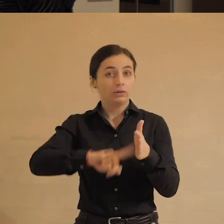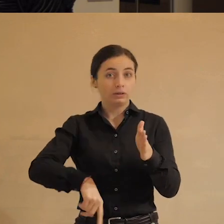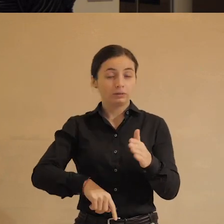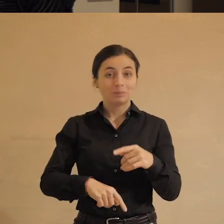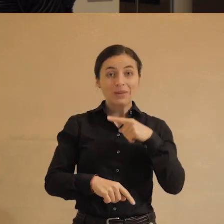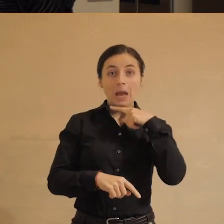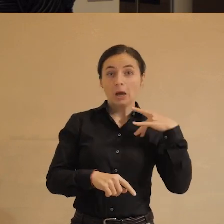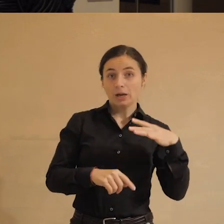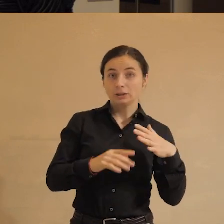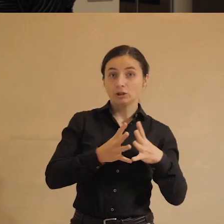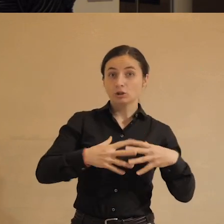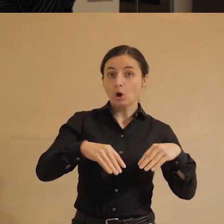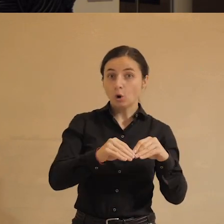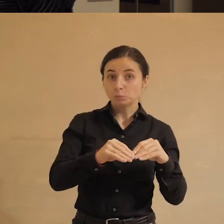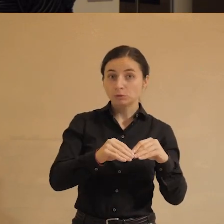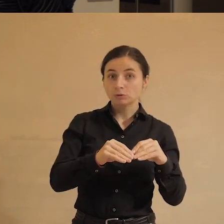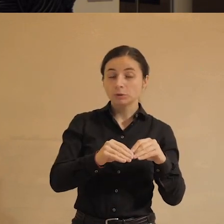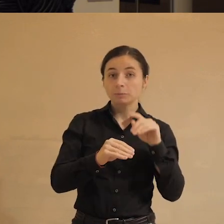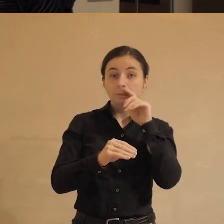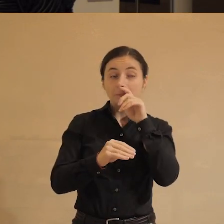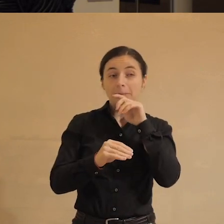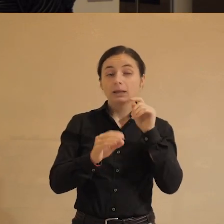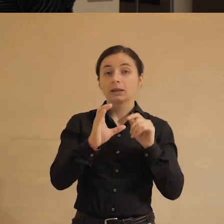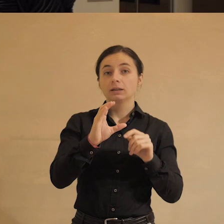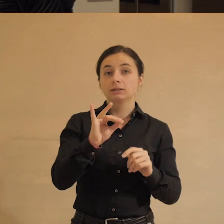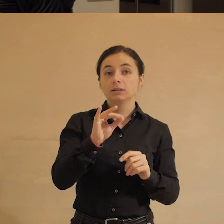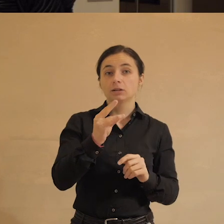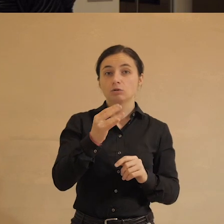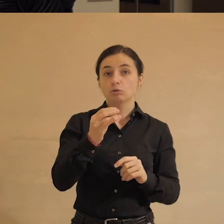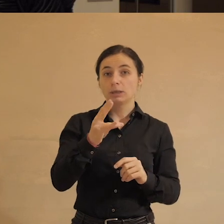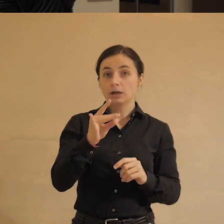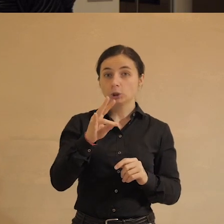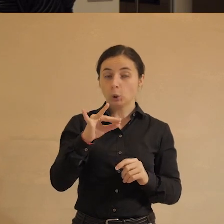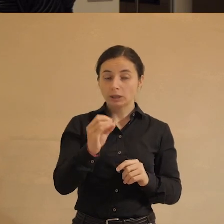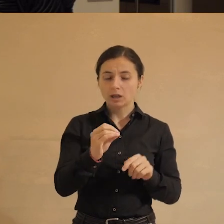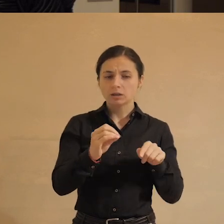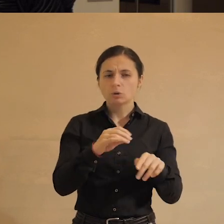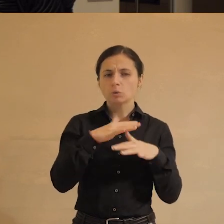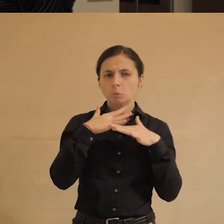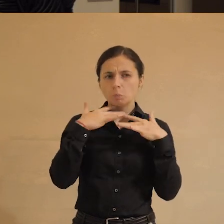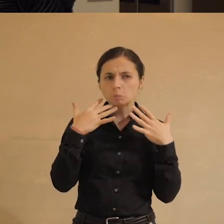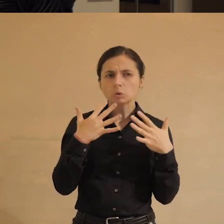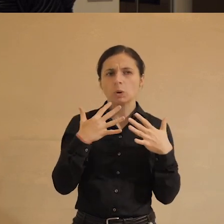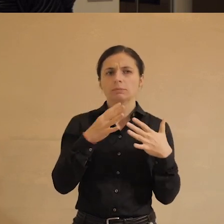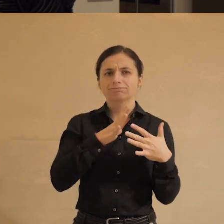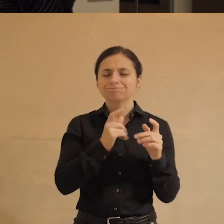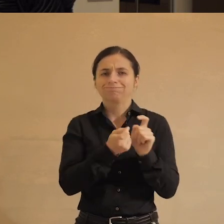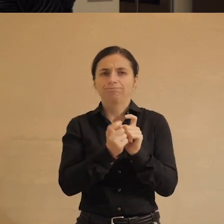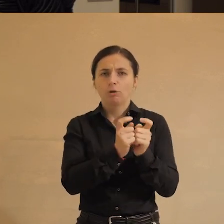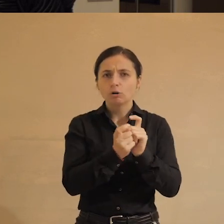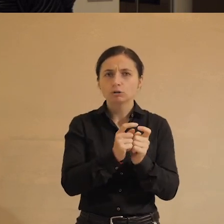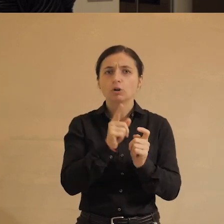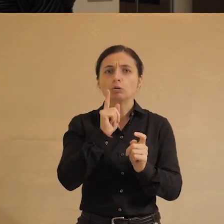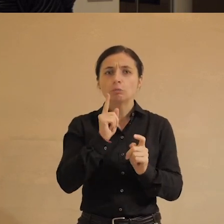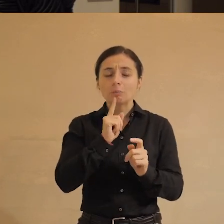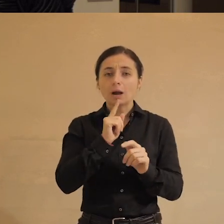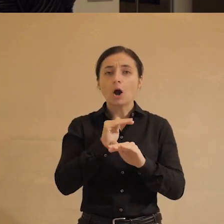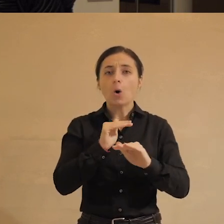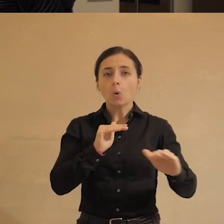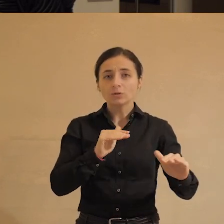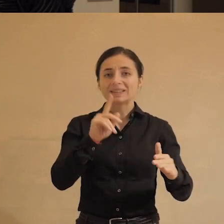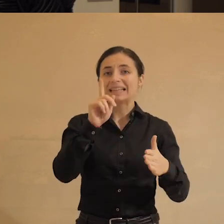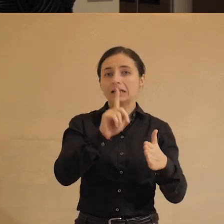Российское общество еще и секулярное, с этим тоже как-то пытались много. немного бороться, но пока по-прежнему уровень